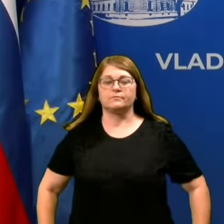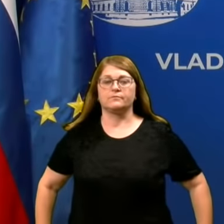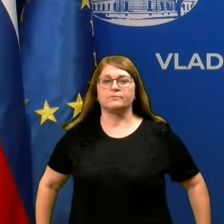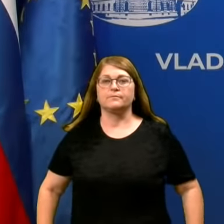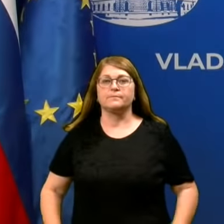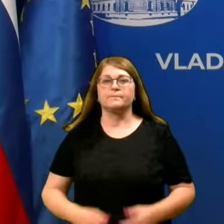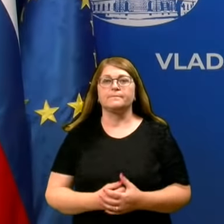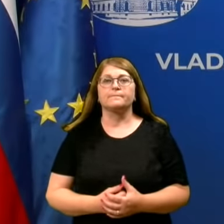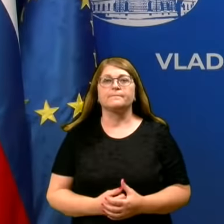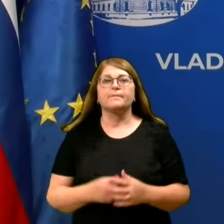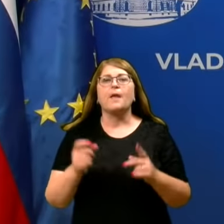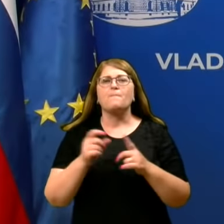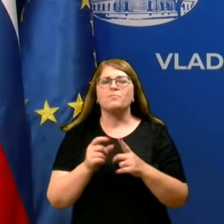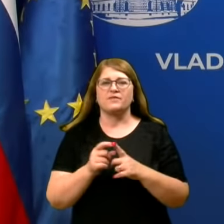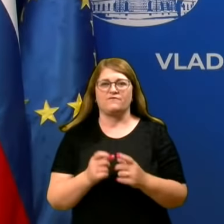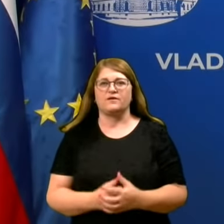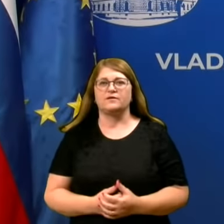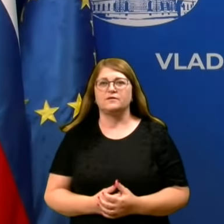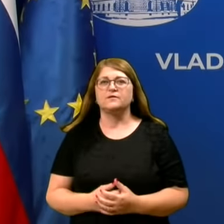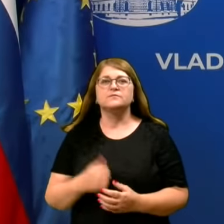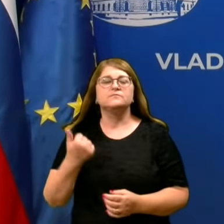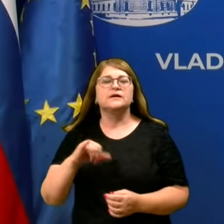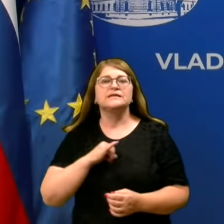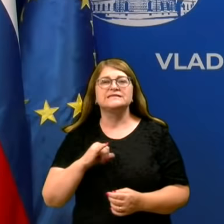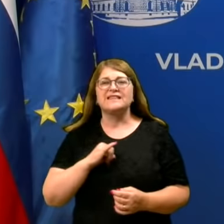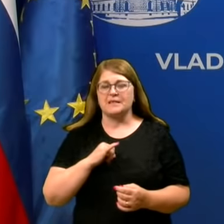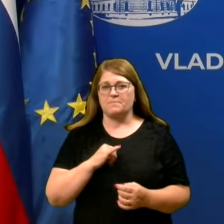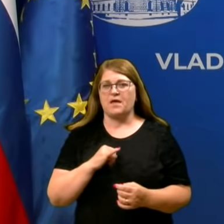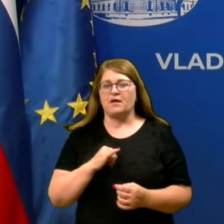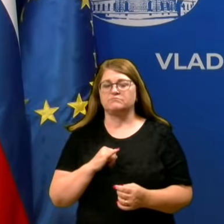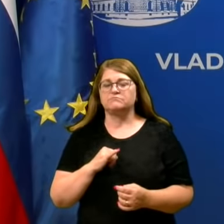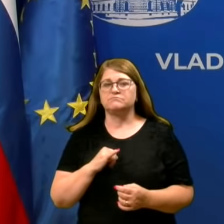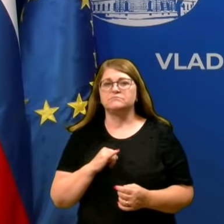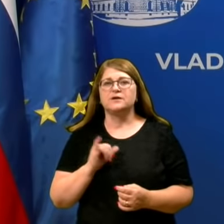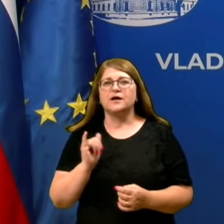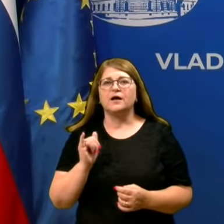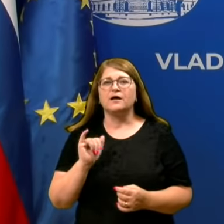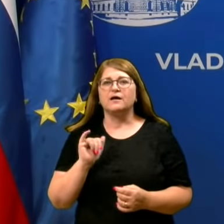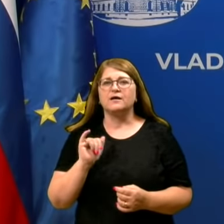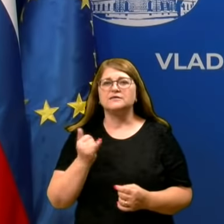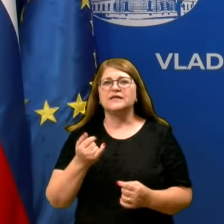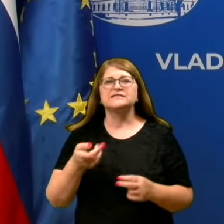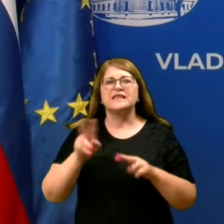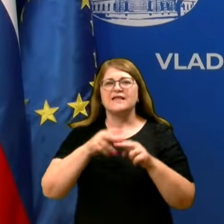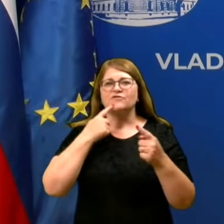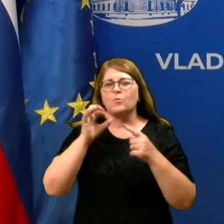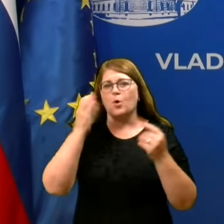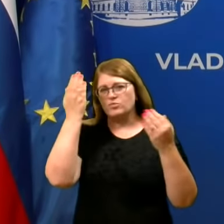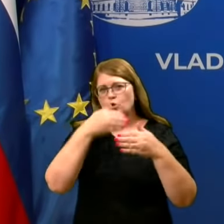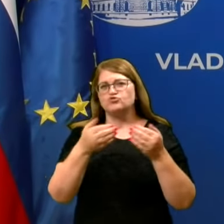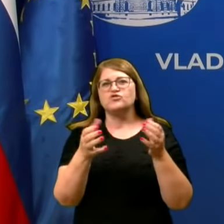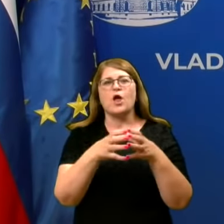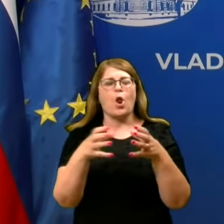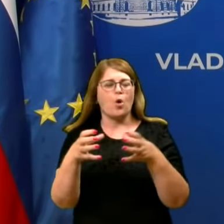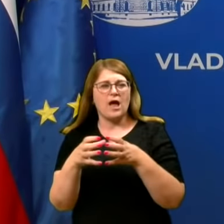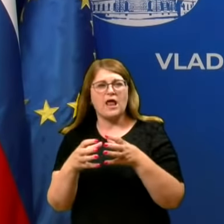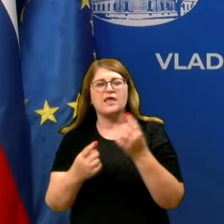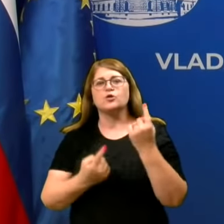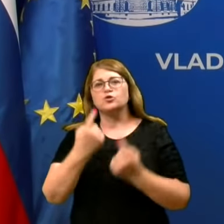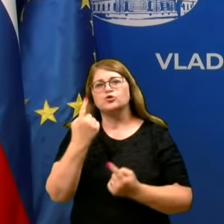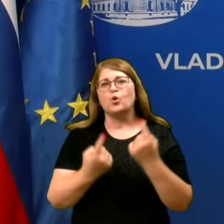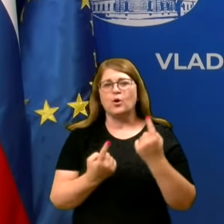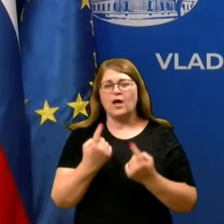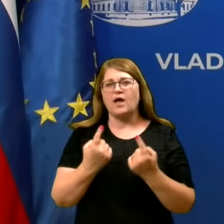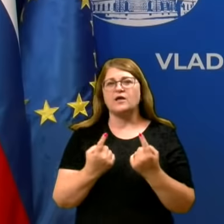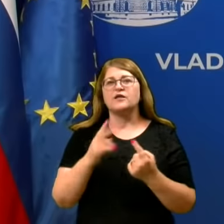Špela Bezjak, Pop TV. Zanima me glede na to, da se največ pogovarjamo o nočnih lokaljih, pa potem dogajanju